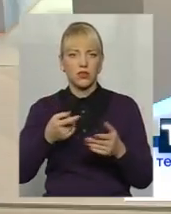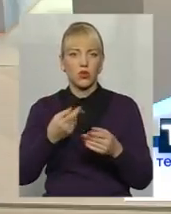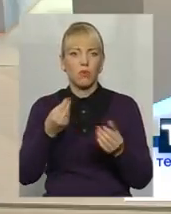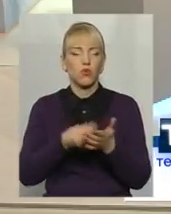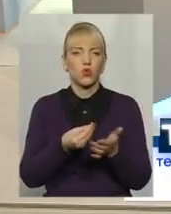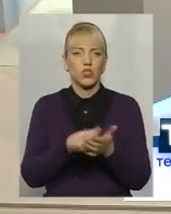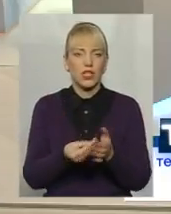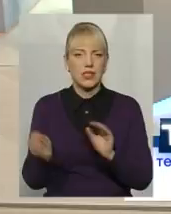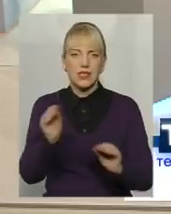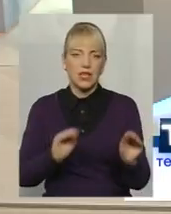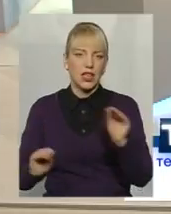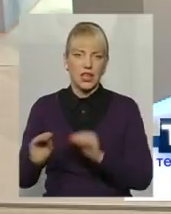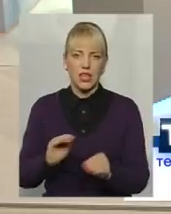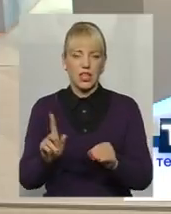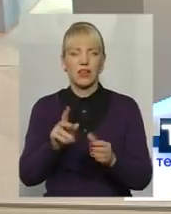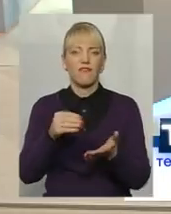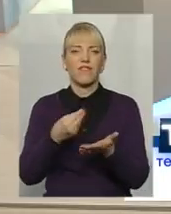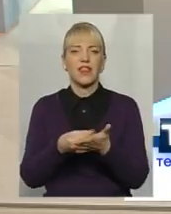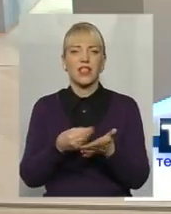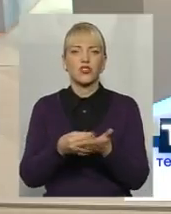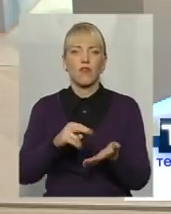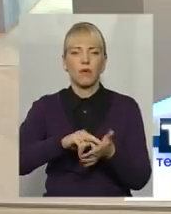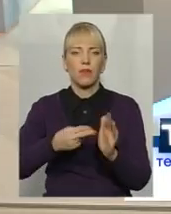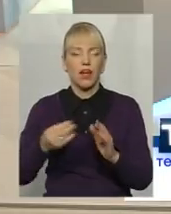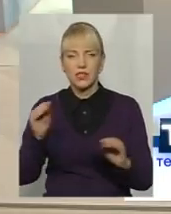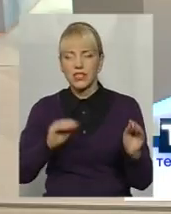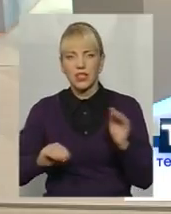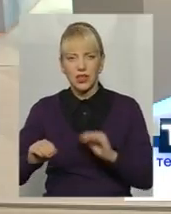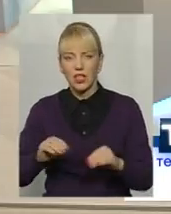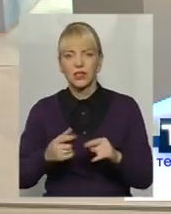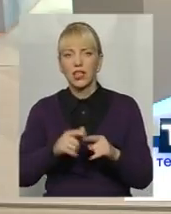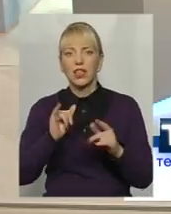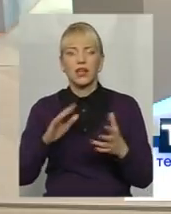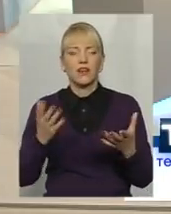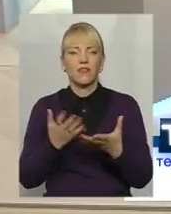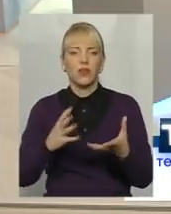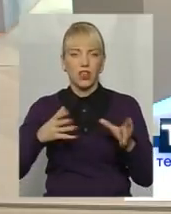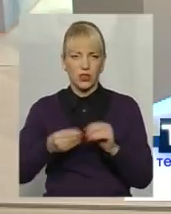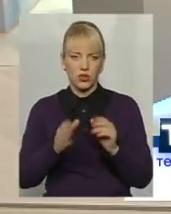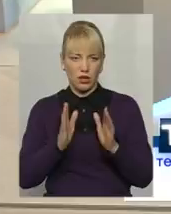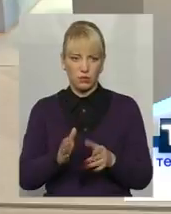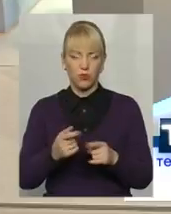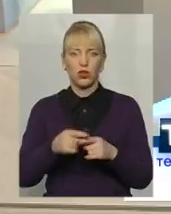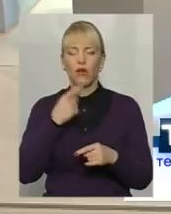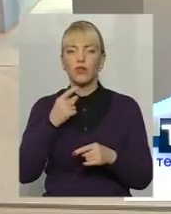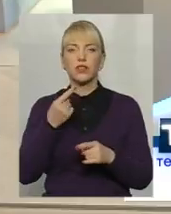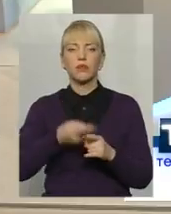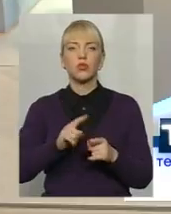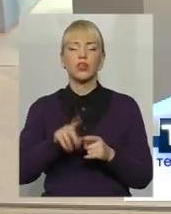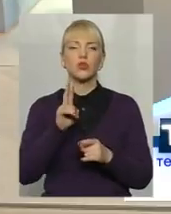а як складати фінансовий план, і що ми в кінці отримуємо, який результат. Тому говорити про те, що хтось